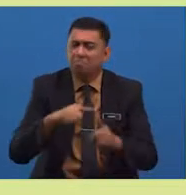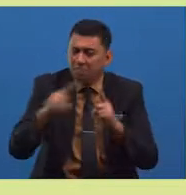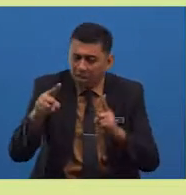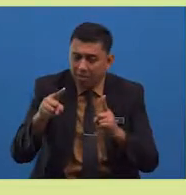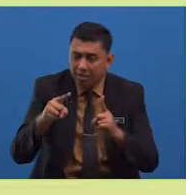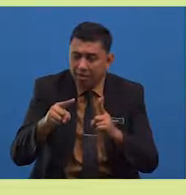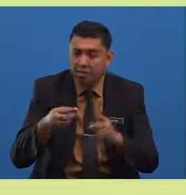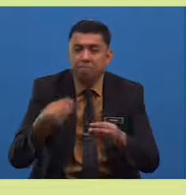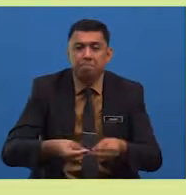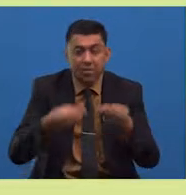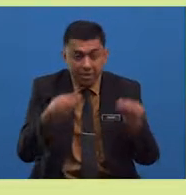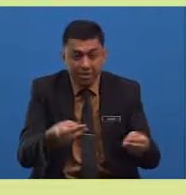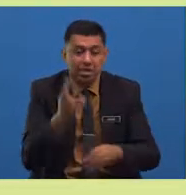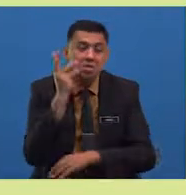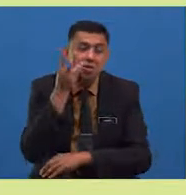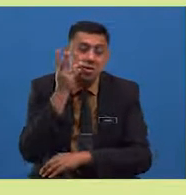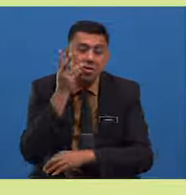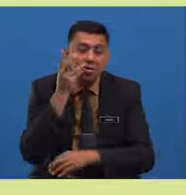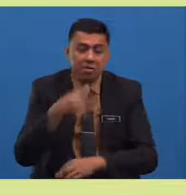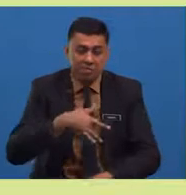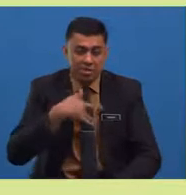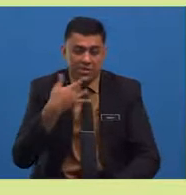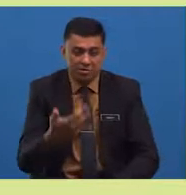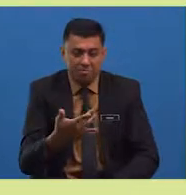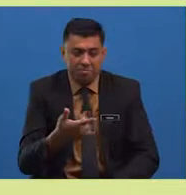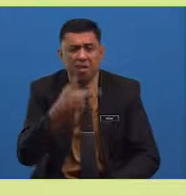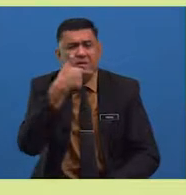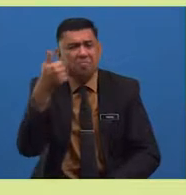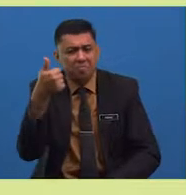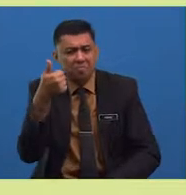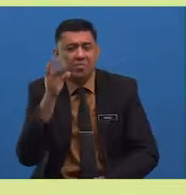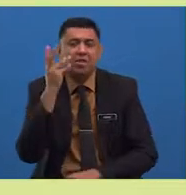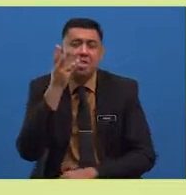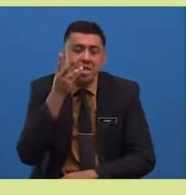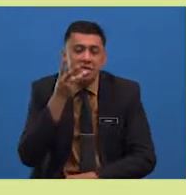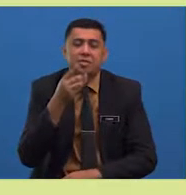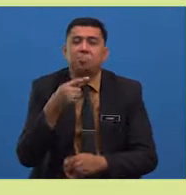nasi untuk merasai keenakan nasi tersebut.